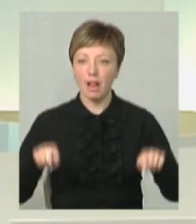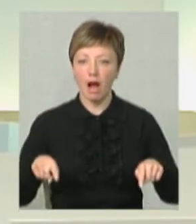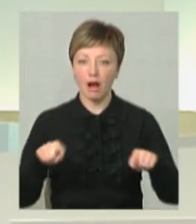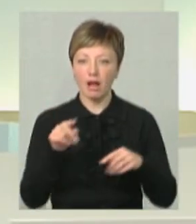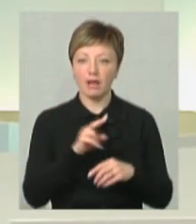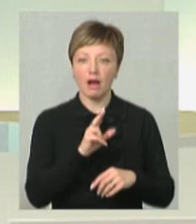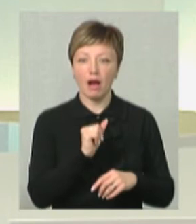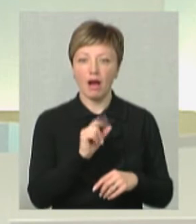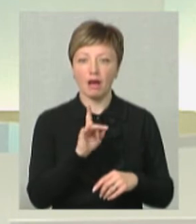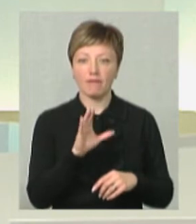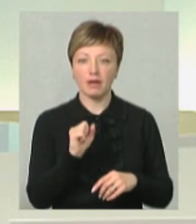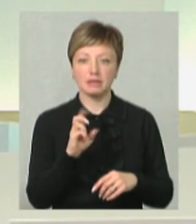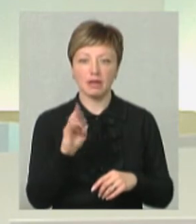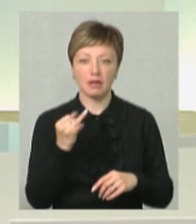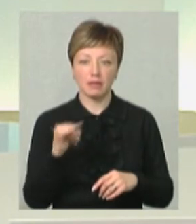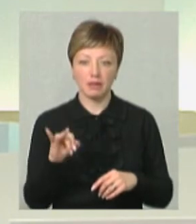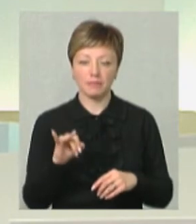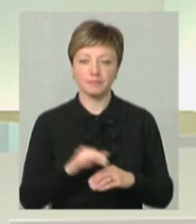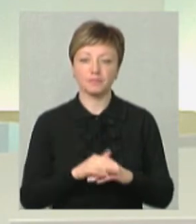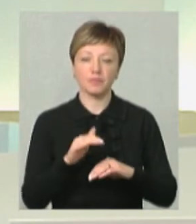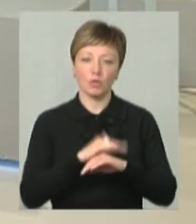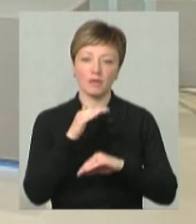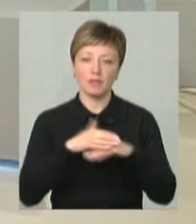Каросарний. Вітаю вас, доброго вечора. Доброго вечора.